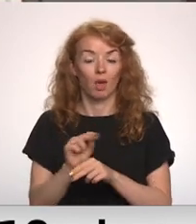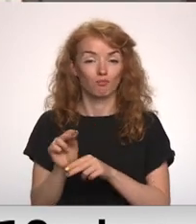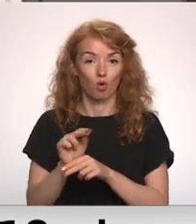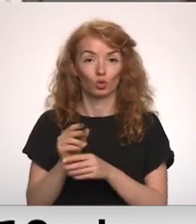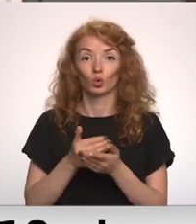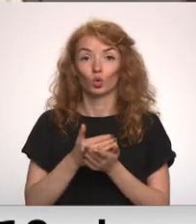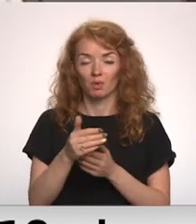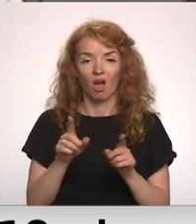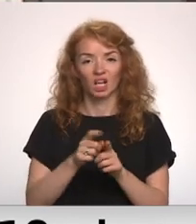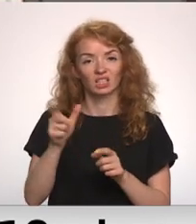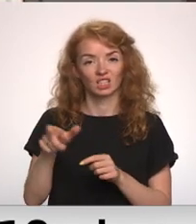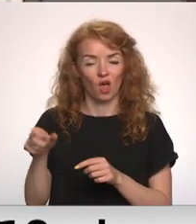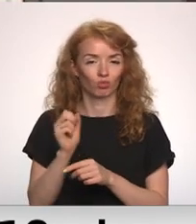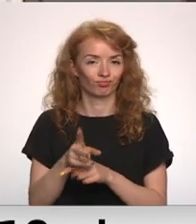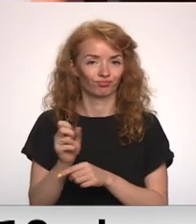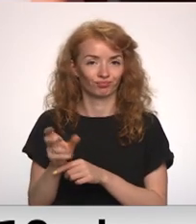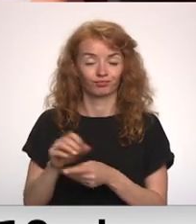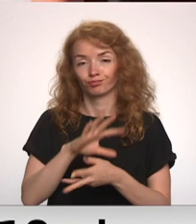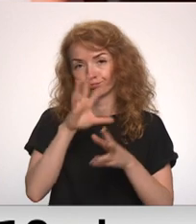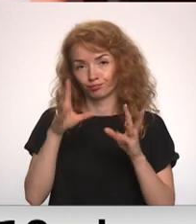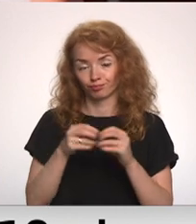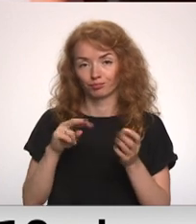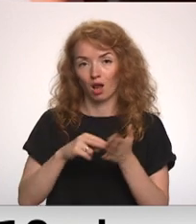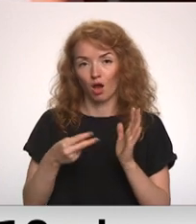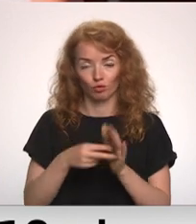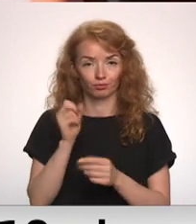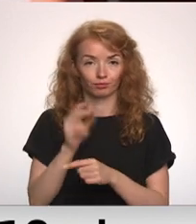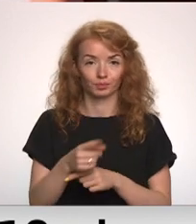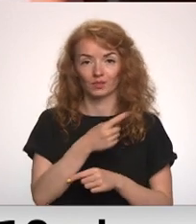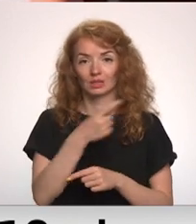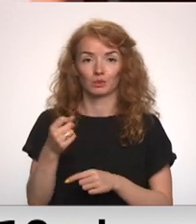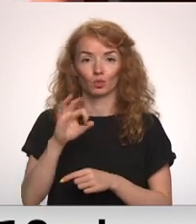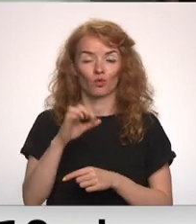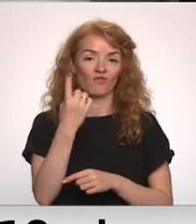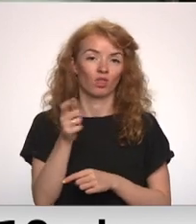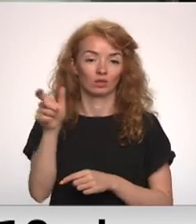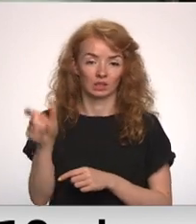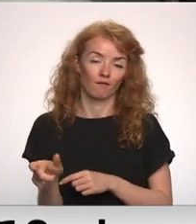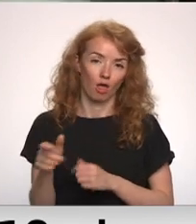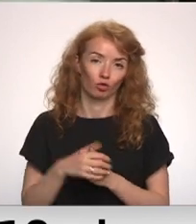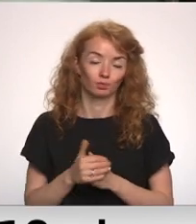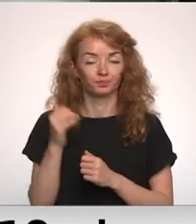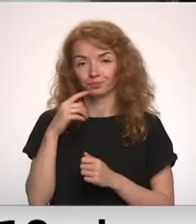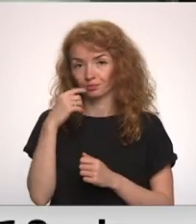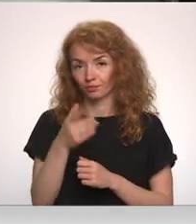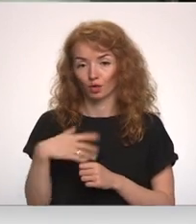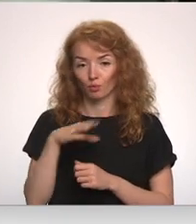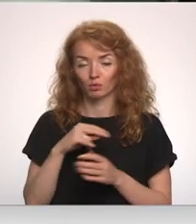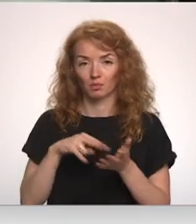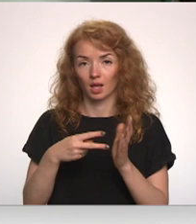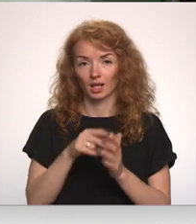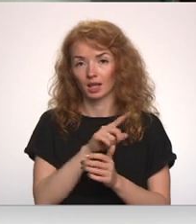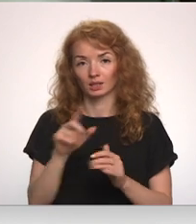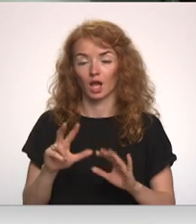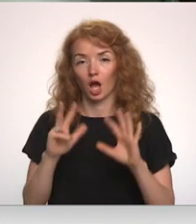Turpinās darbinieku atlaišana, kopā paredzēts no darba atbrīvot simtu vienu darbinieku. Darbinieku atlaišana mums ir paredzēta līdz